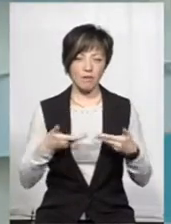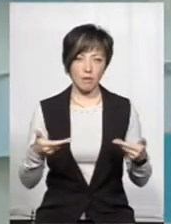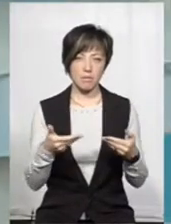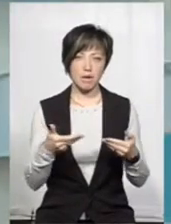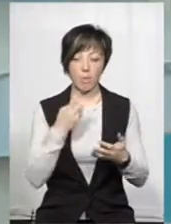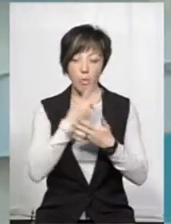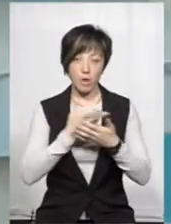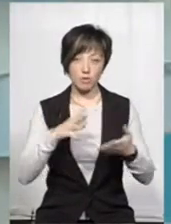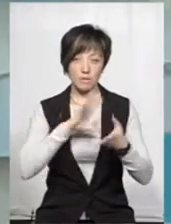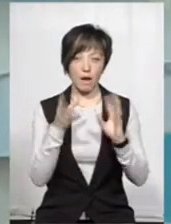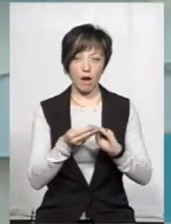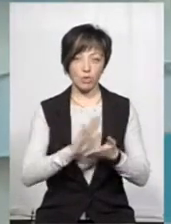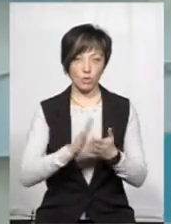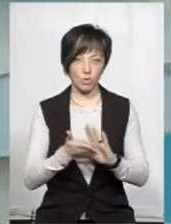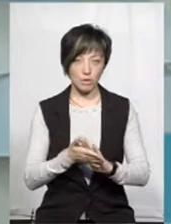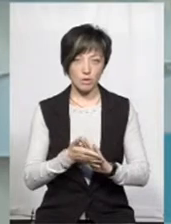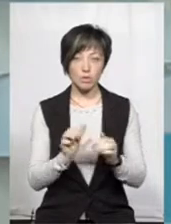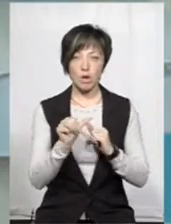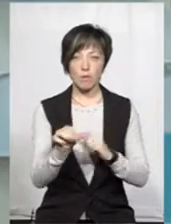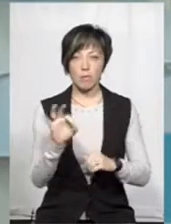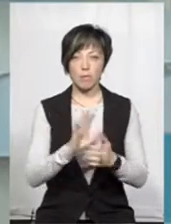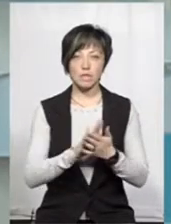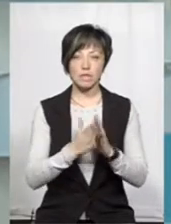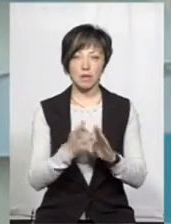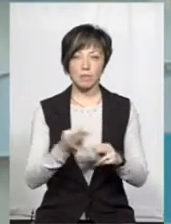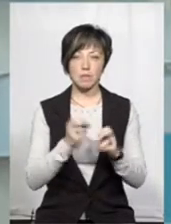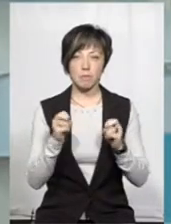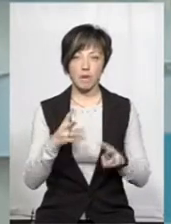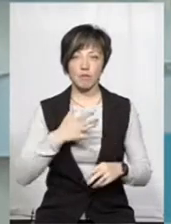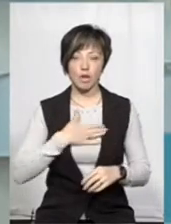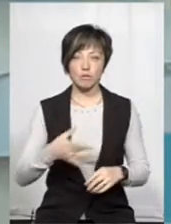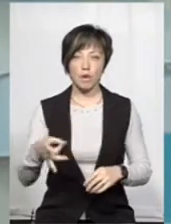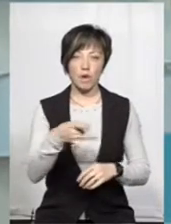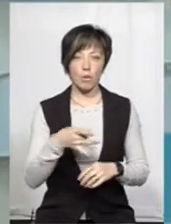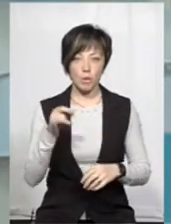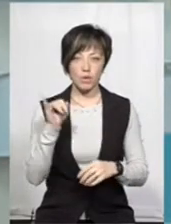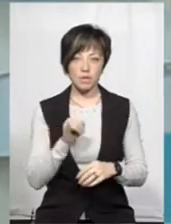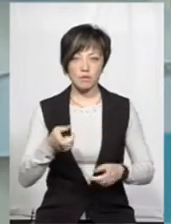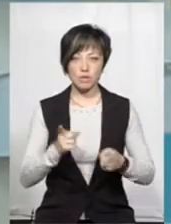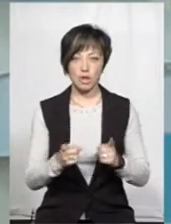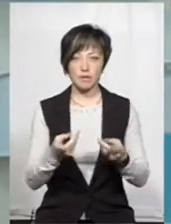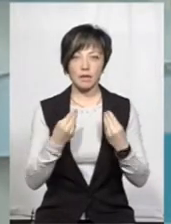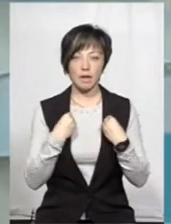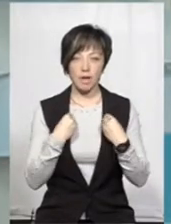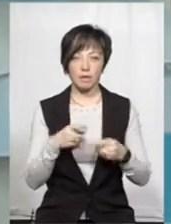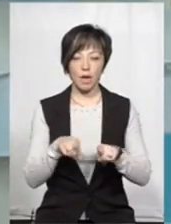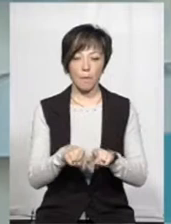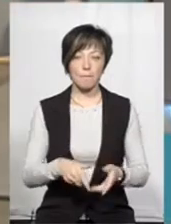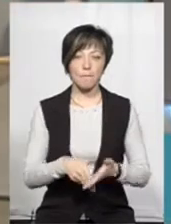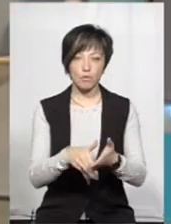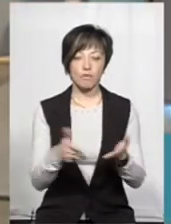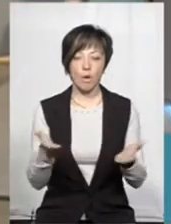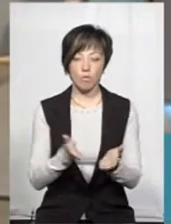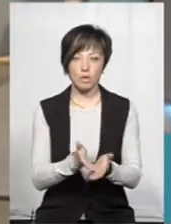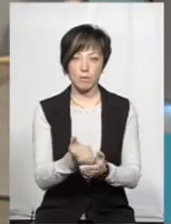загальну картину, зокрема, щодо стану безпеки в нашому регіоні, і, звичайно, дає нам такий поштовх, в якому